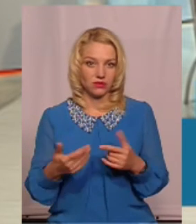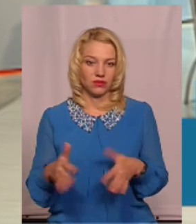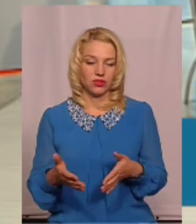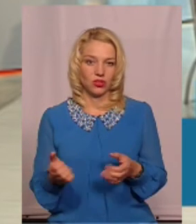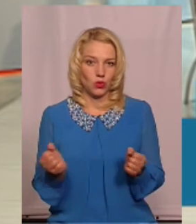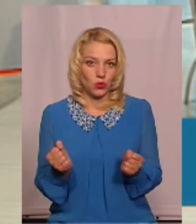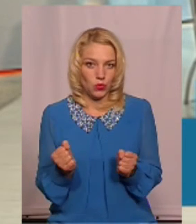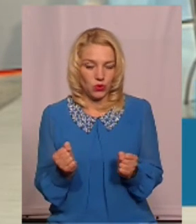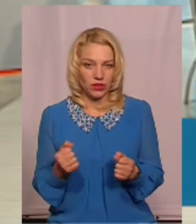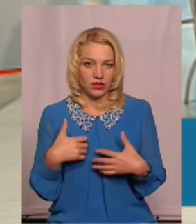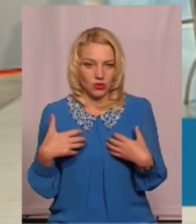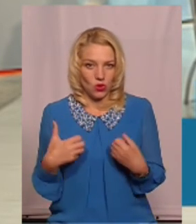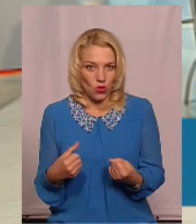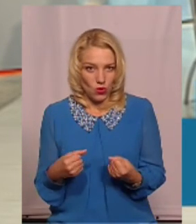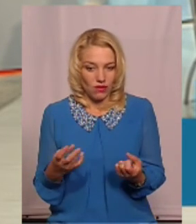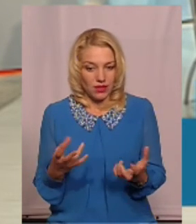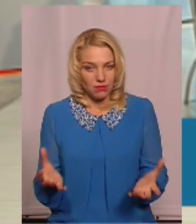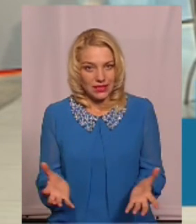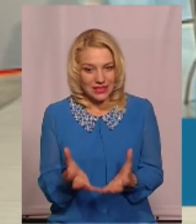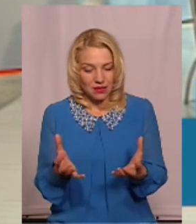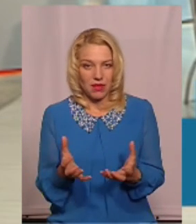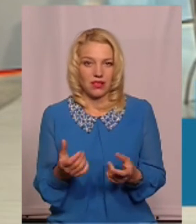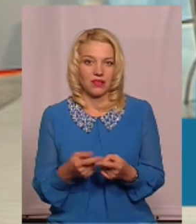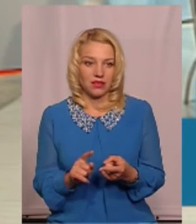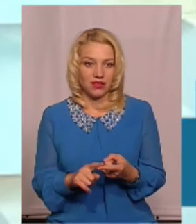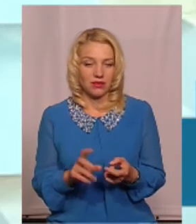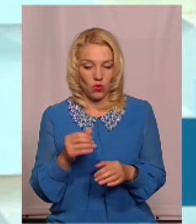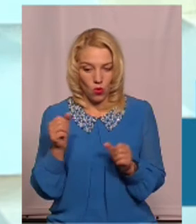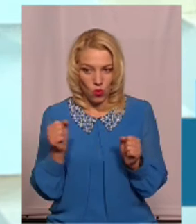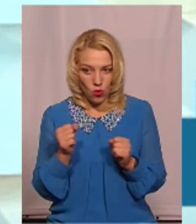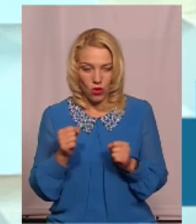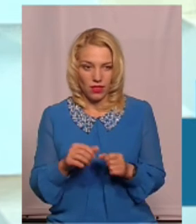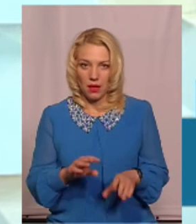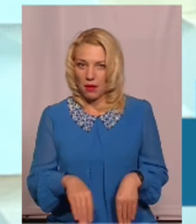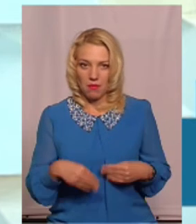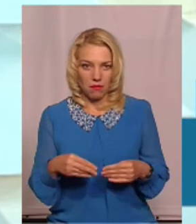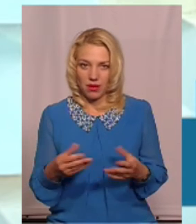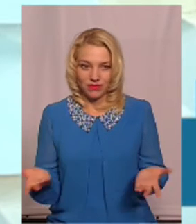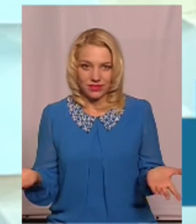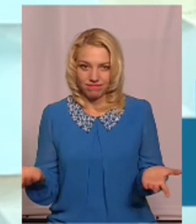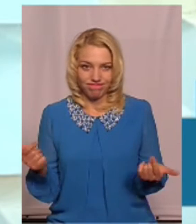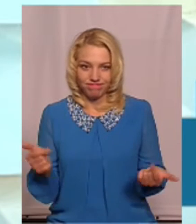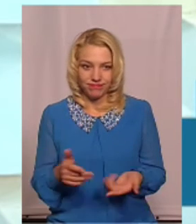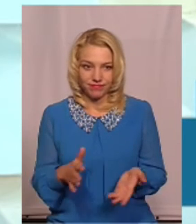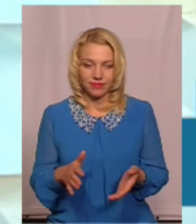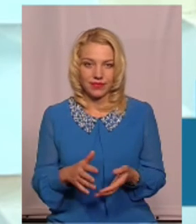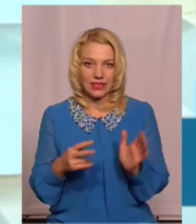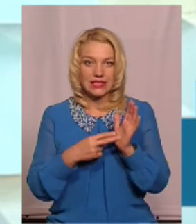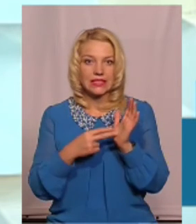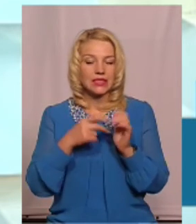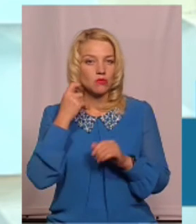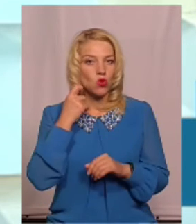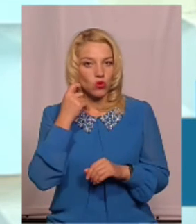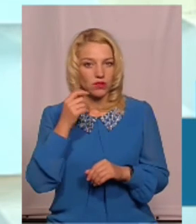Щоб здоров'я дитини зберігтися, вже здах. Холодно, памперс вже не вдінеш, бо в дитині сьомий рік.